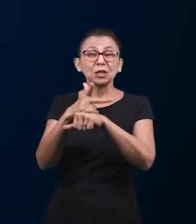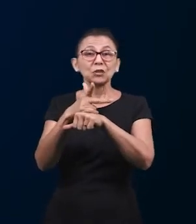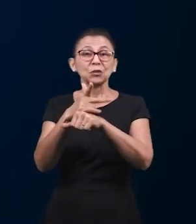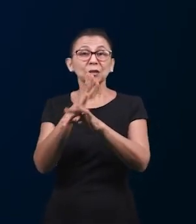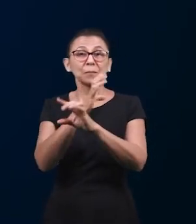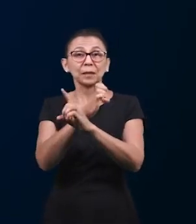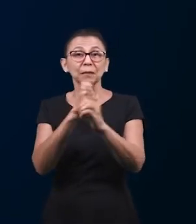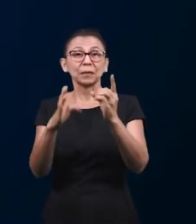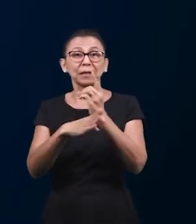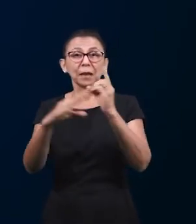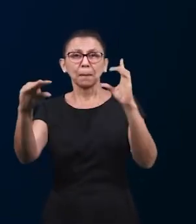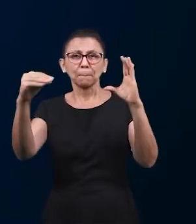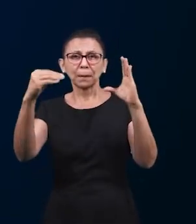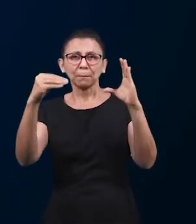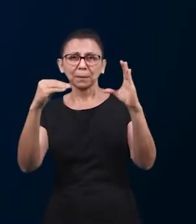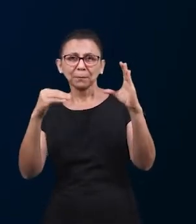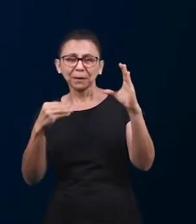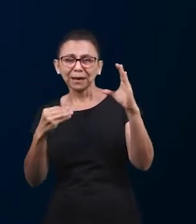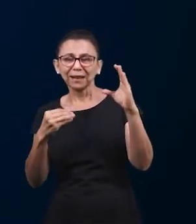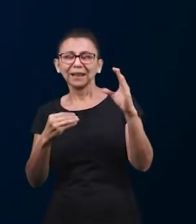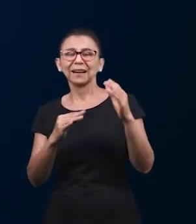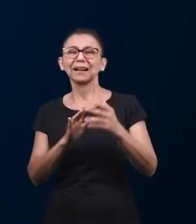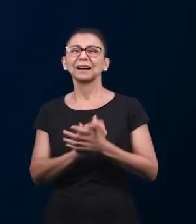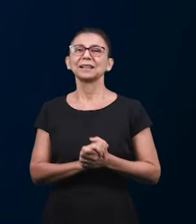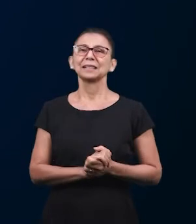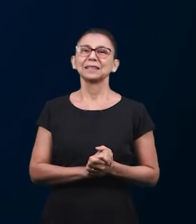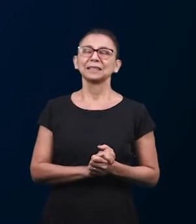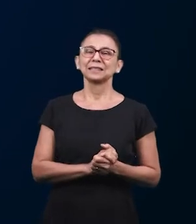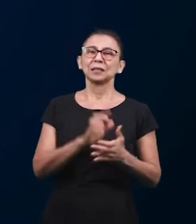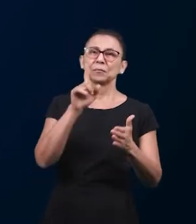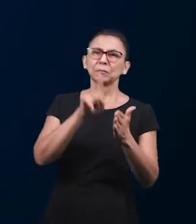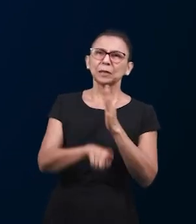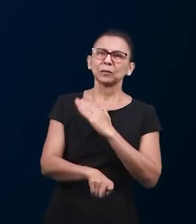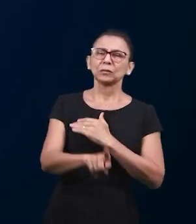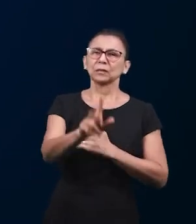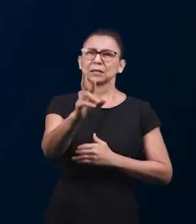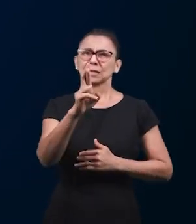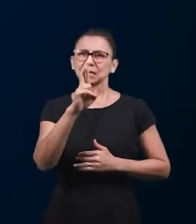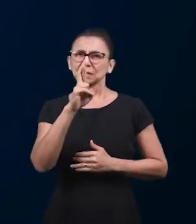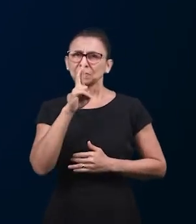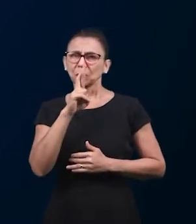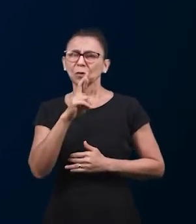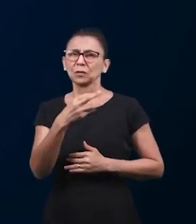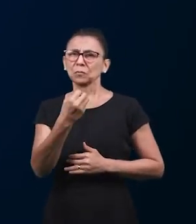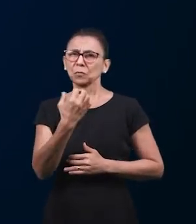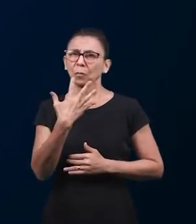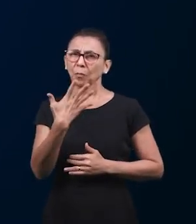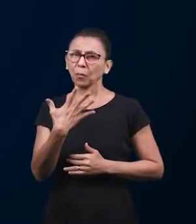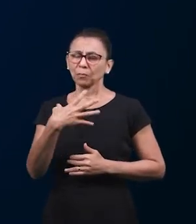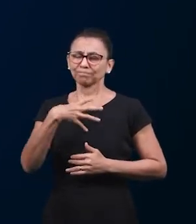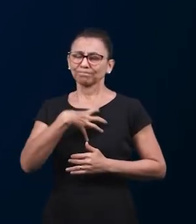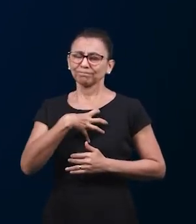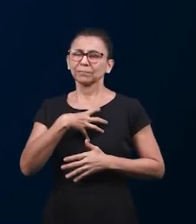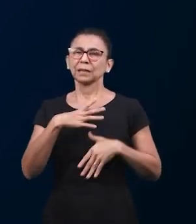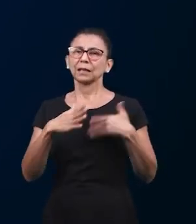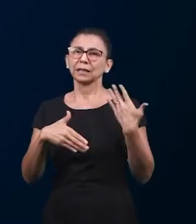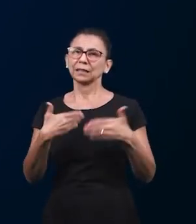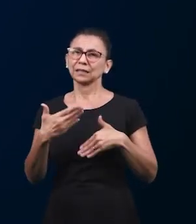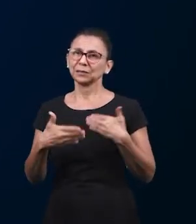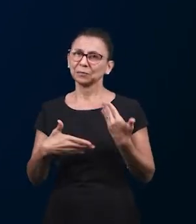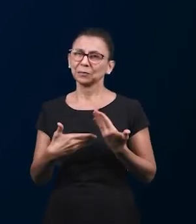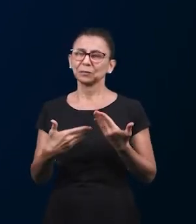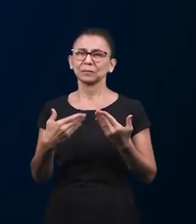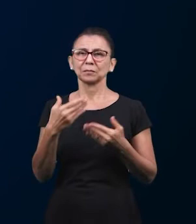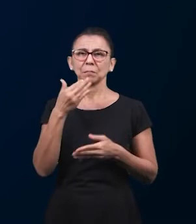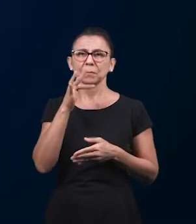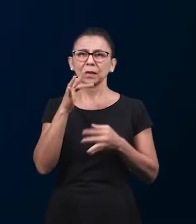они с радостью записывают видео посылают ответы в Бразилию для нас